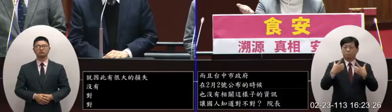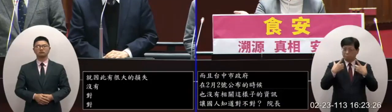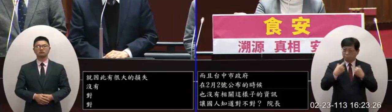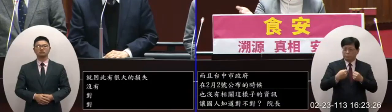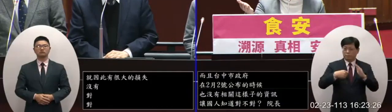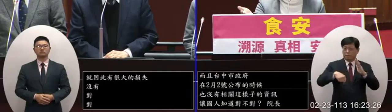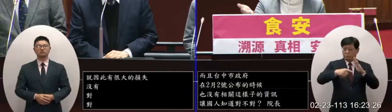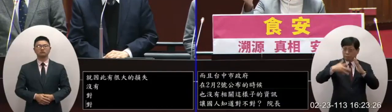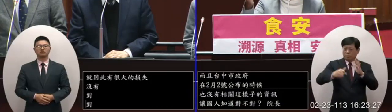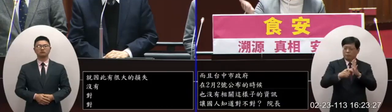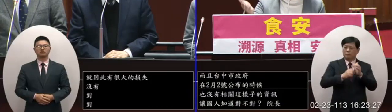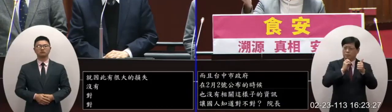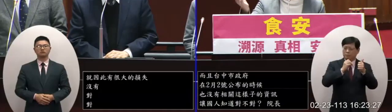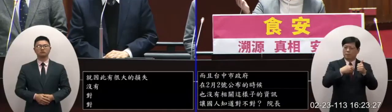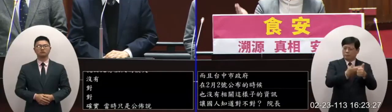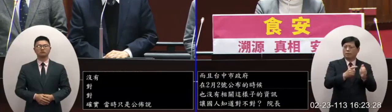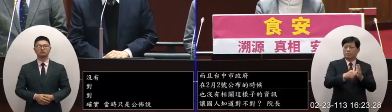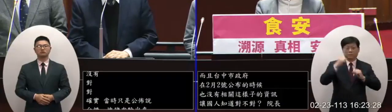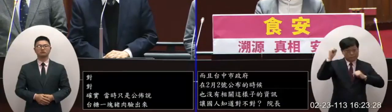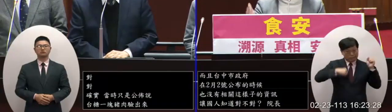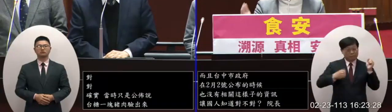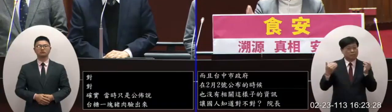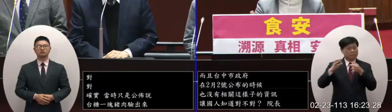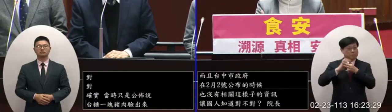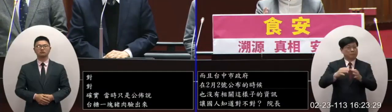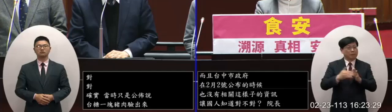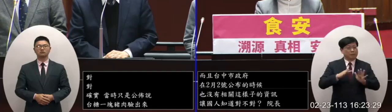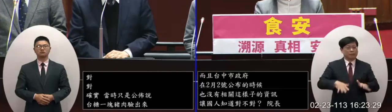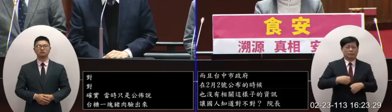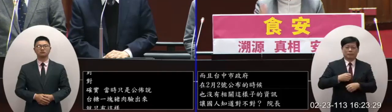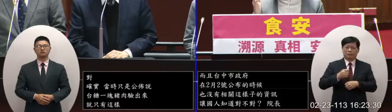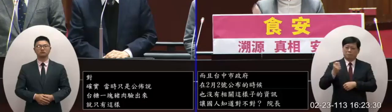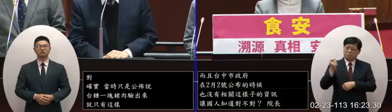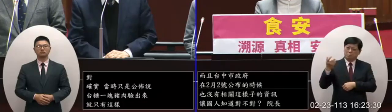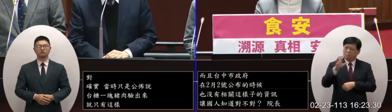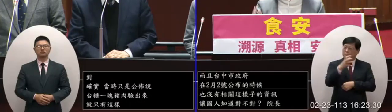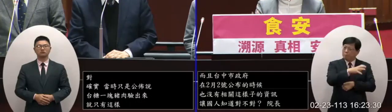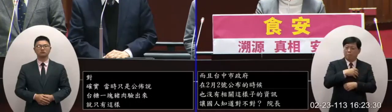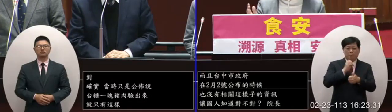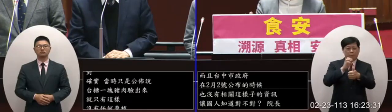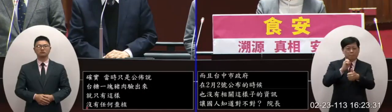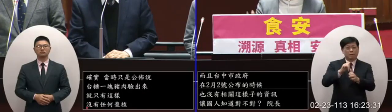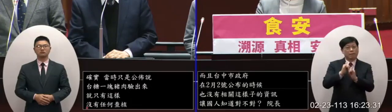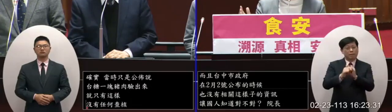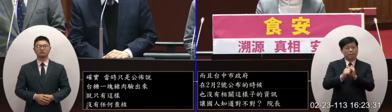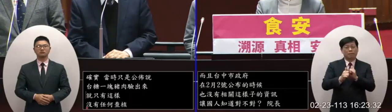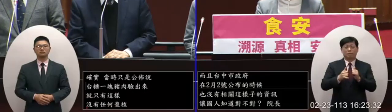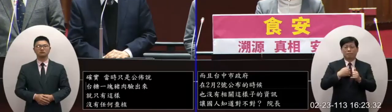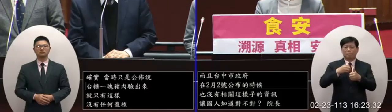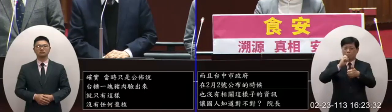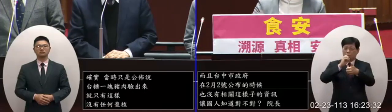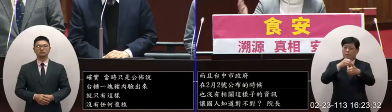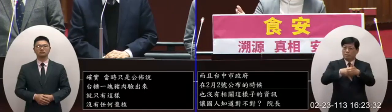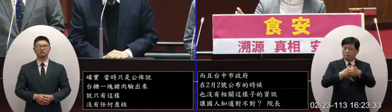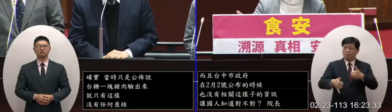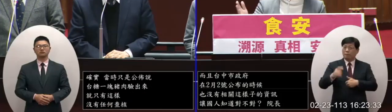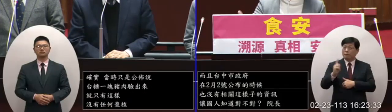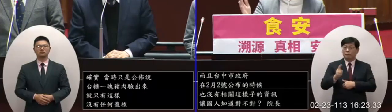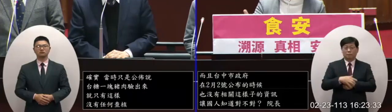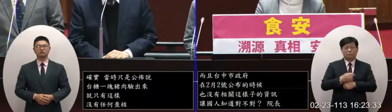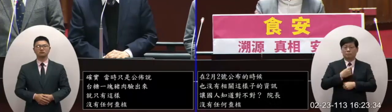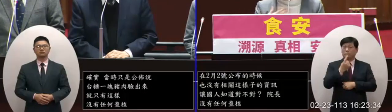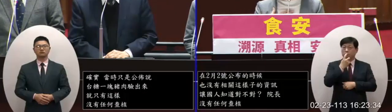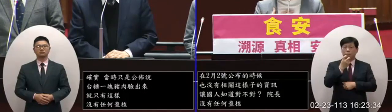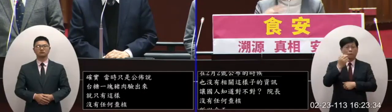應該給院長時間而且我看院長從早上到現在不斷的在告訴國人不斷的在告訴各位委員說我們